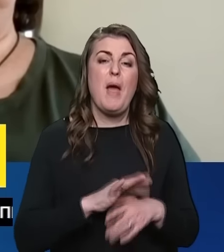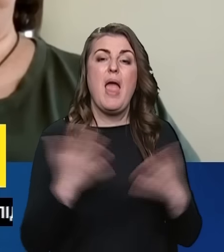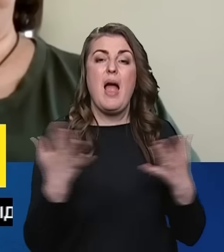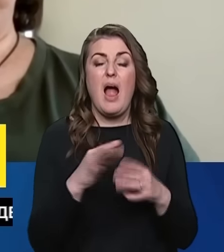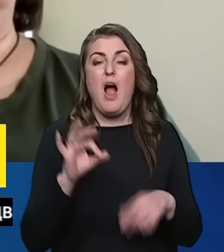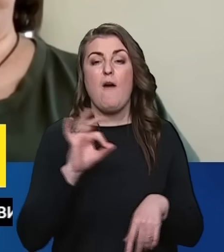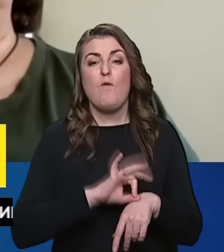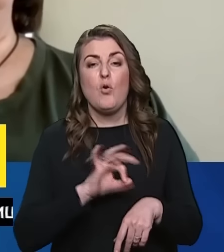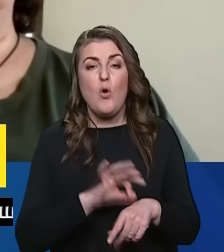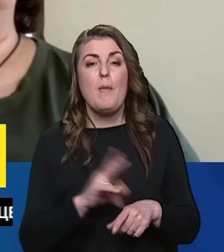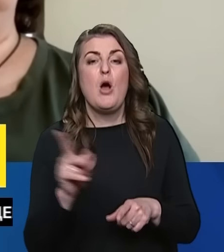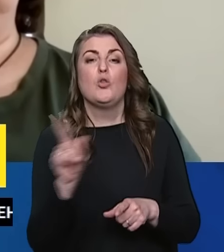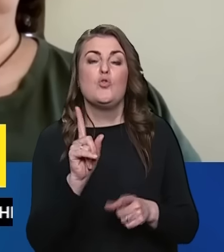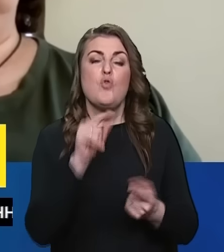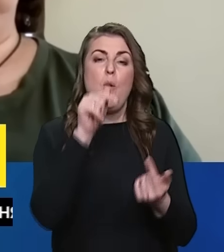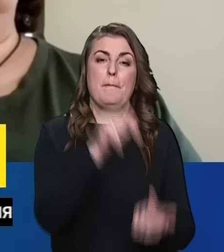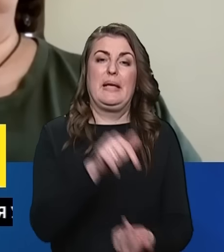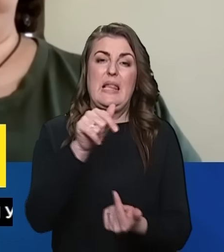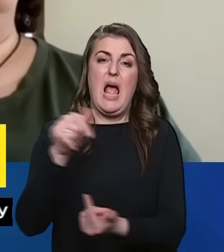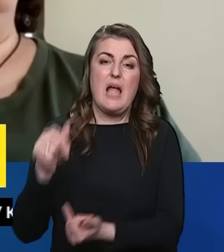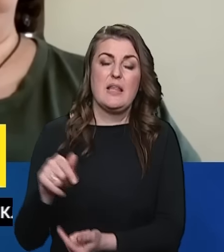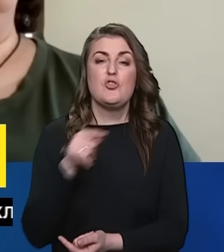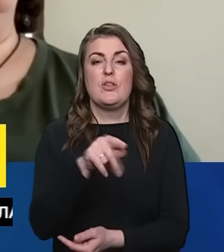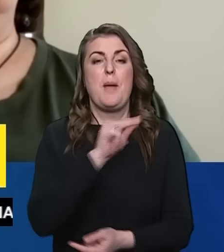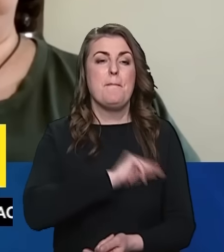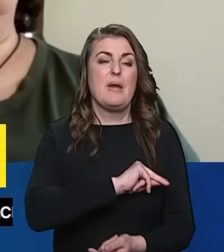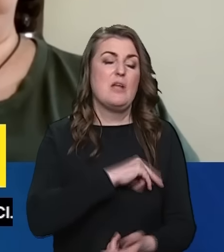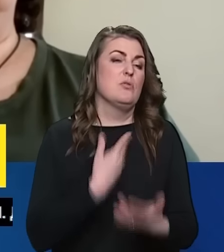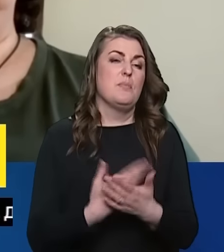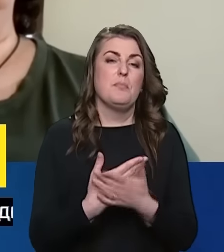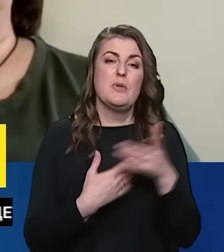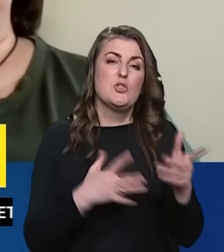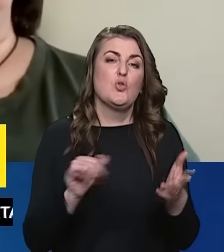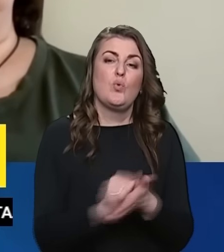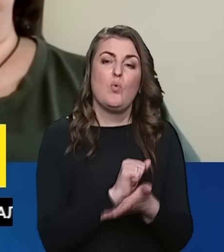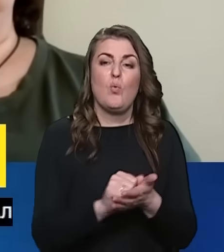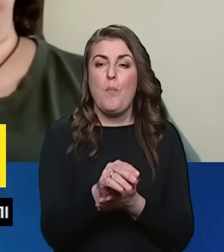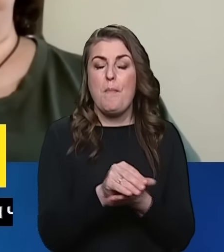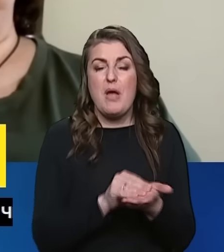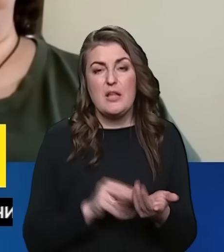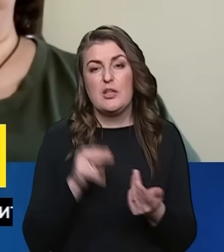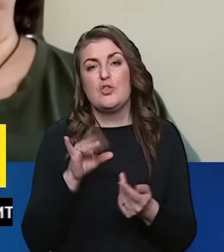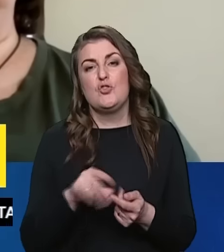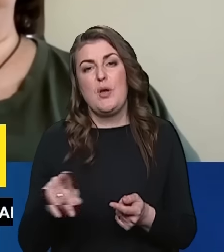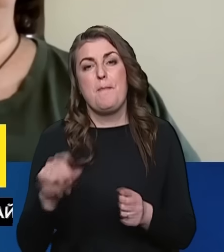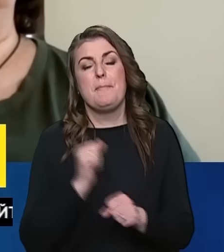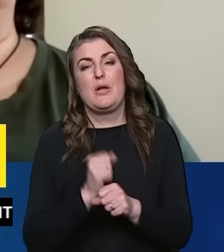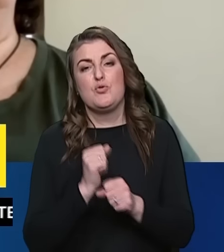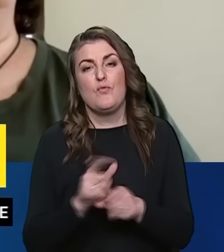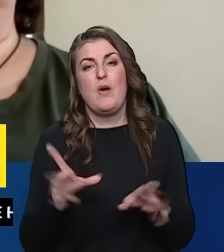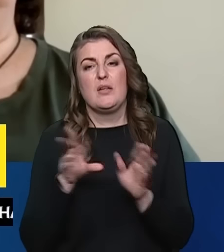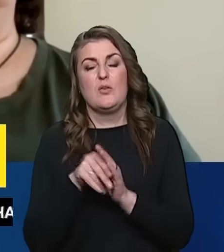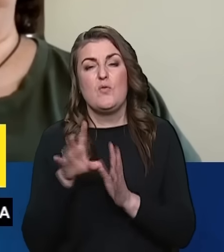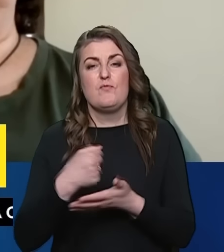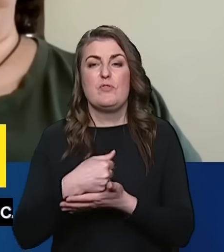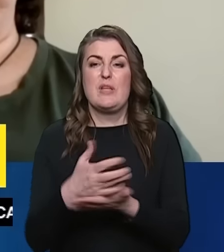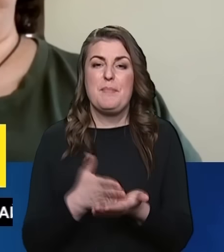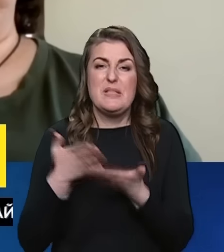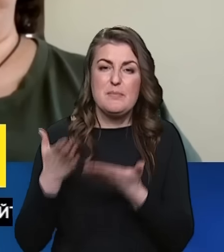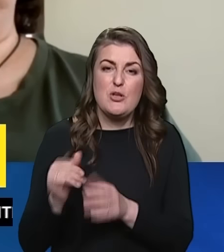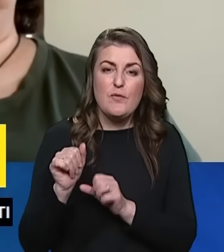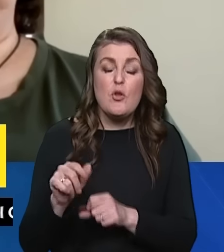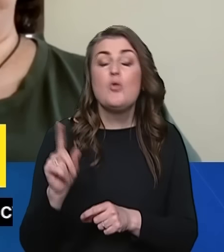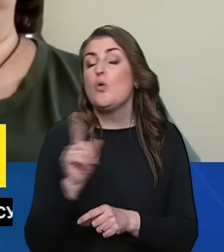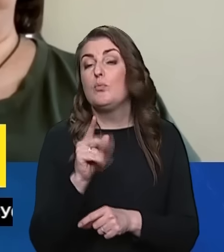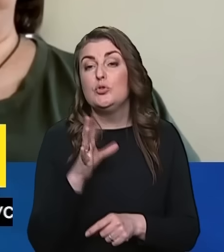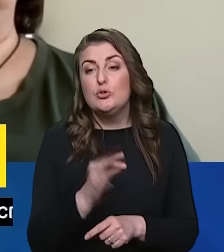яка хвороба, до чого придатна. Чи там працювати, скажімо, з документами, чи працювати у забезпеченні в